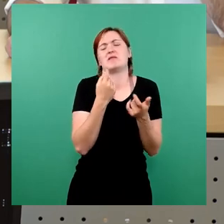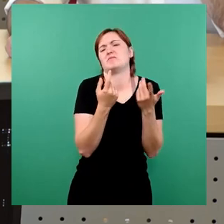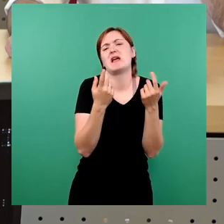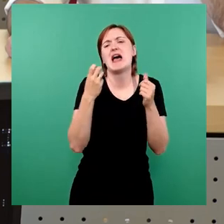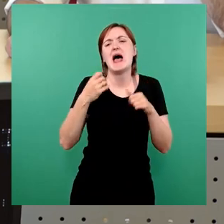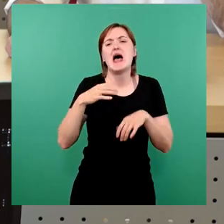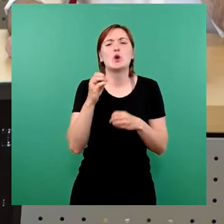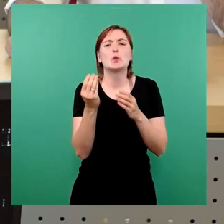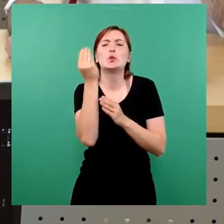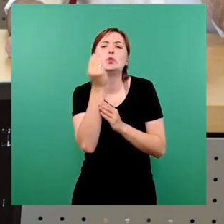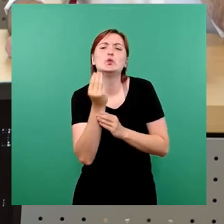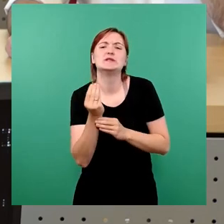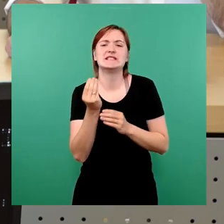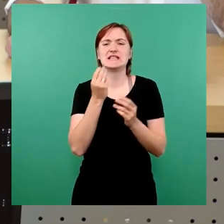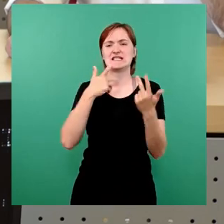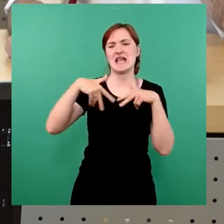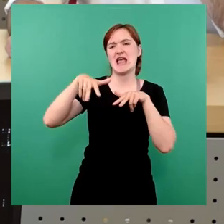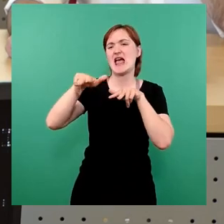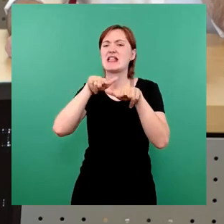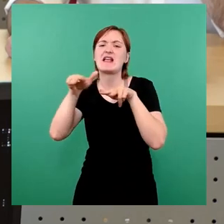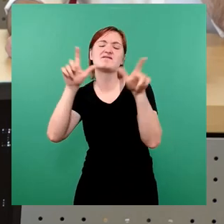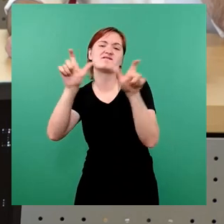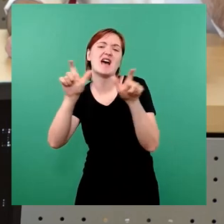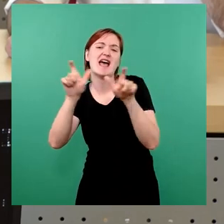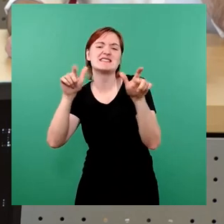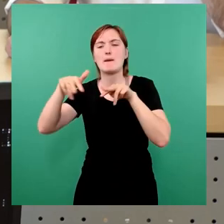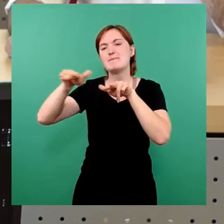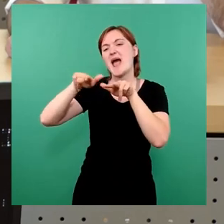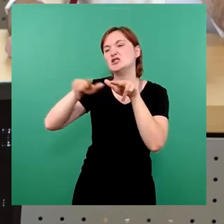Eventagenturen von irgendwelchen Eventmanagern entgegengebracht haben.